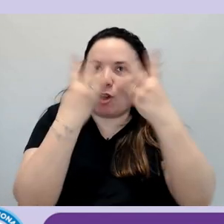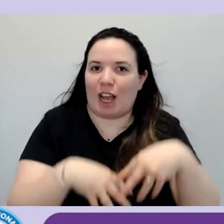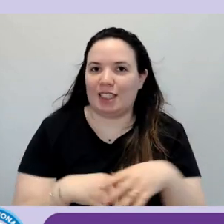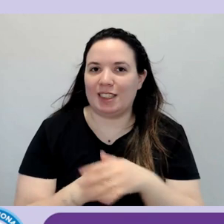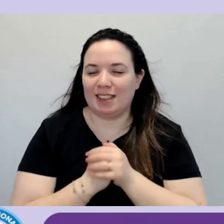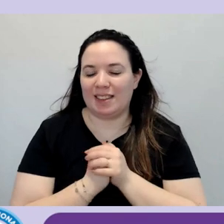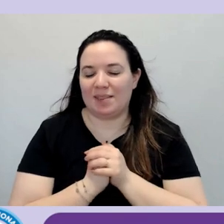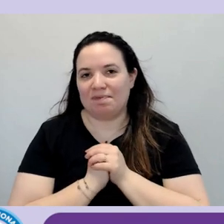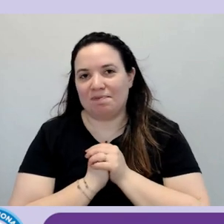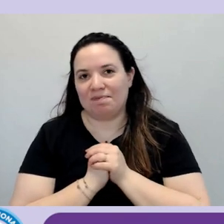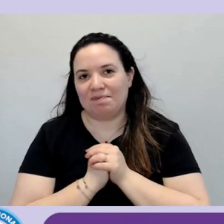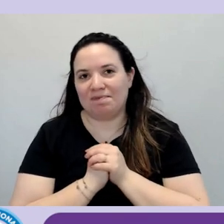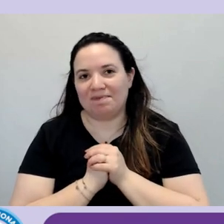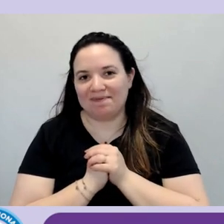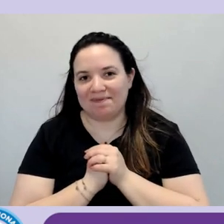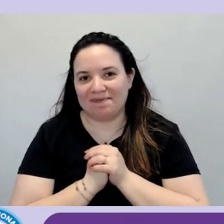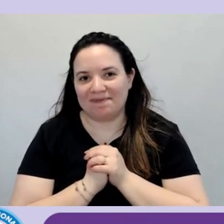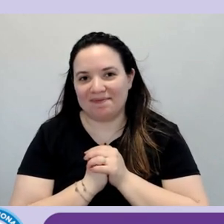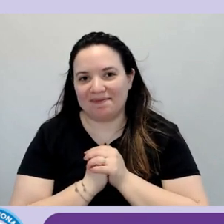'evento.